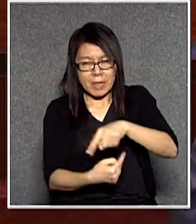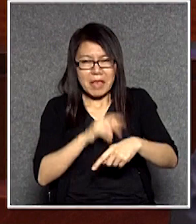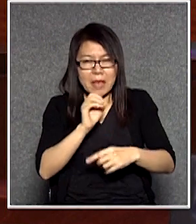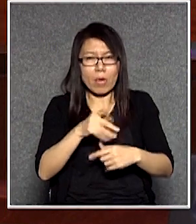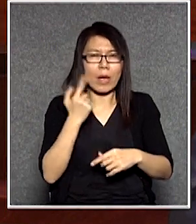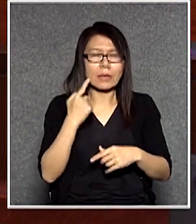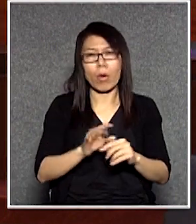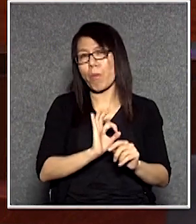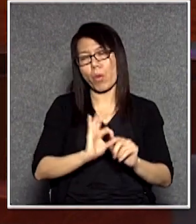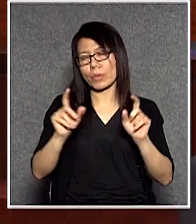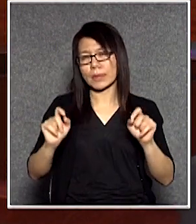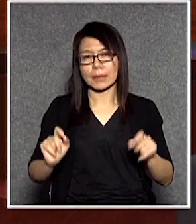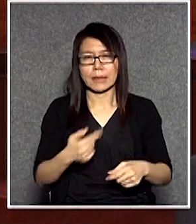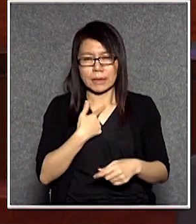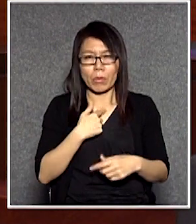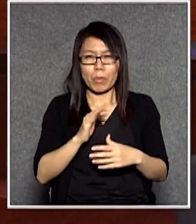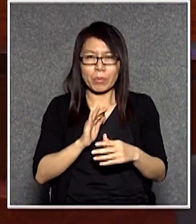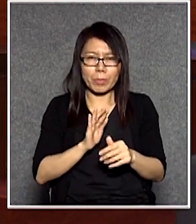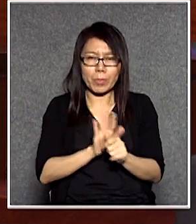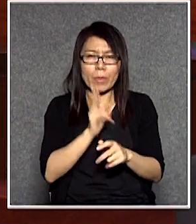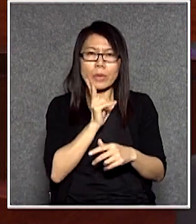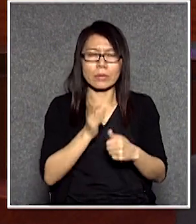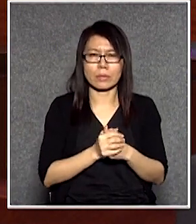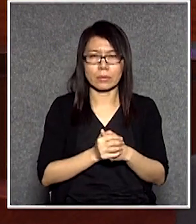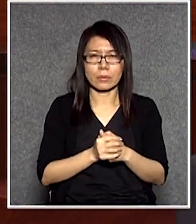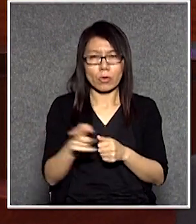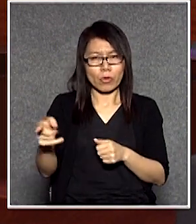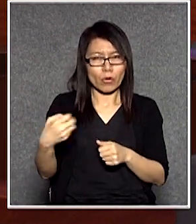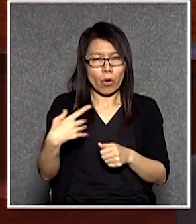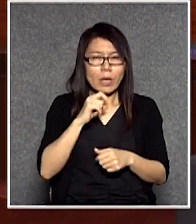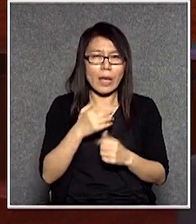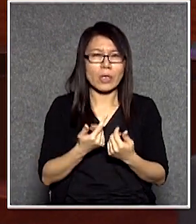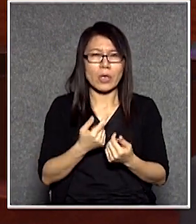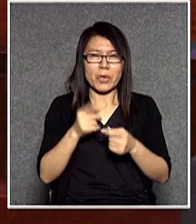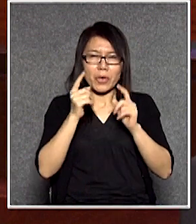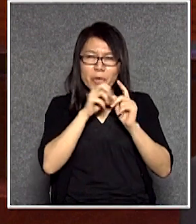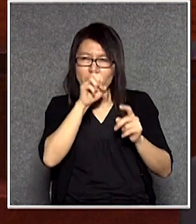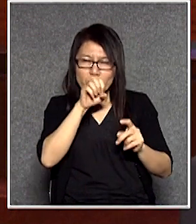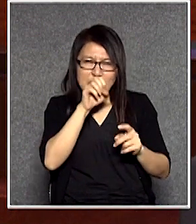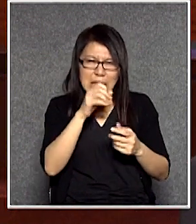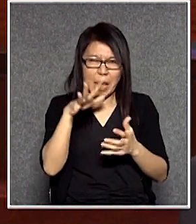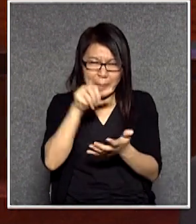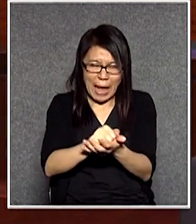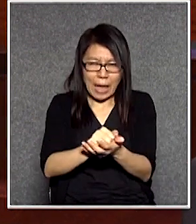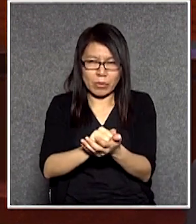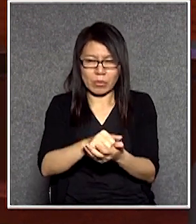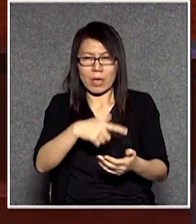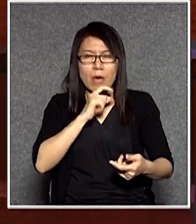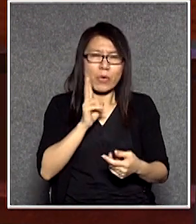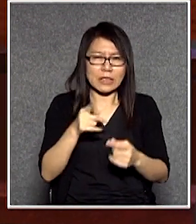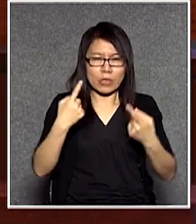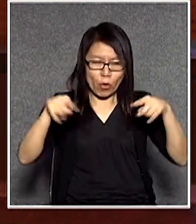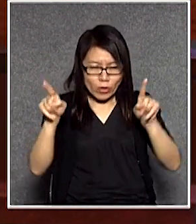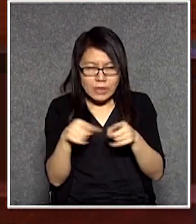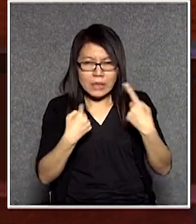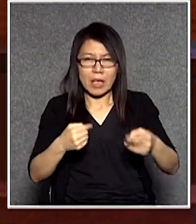意思為這個整個什麼他的說法叫做運用議員霸權議員對立將政府和議員比喻為歌詞裡面煩